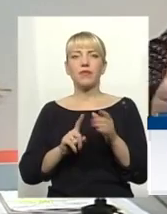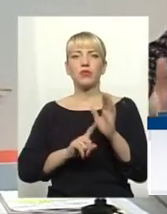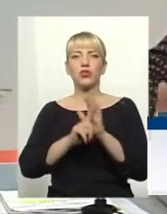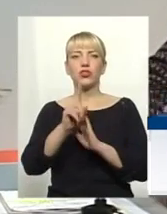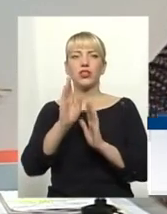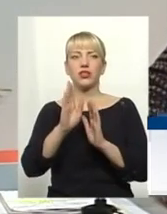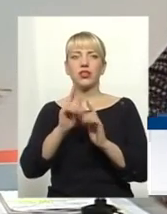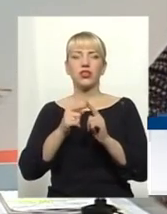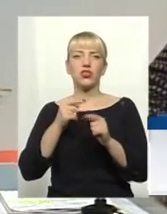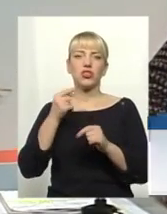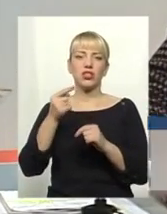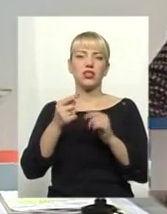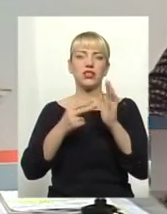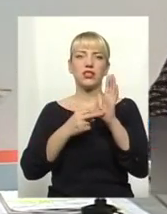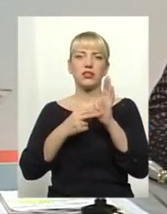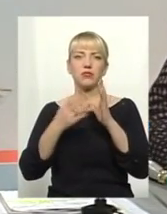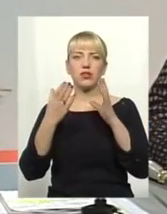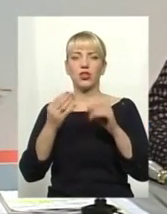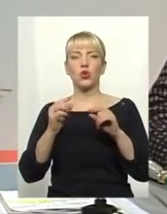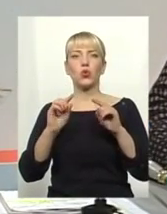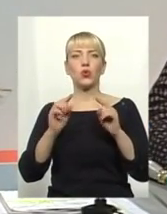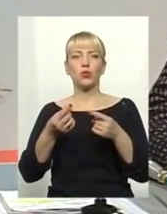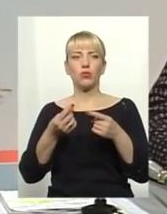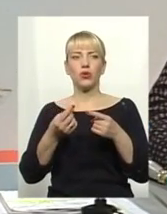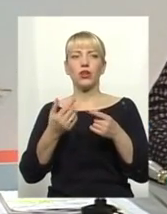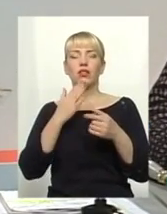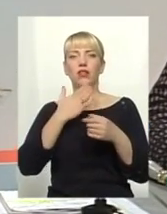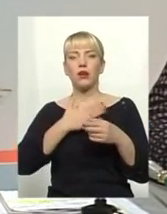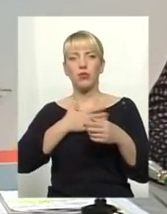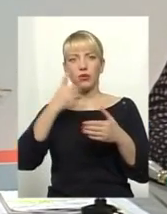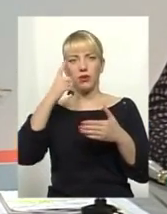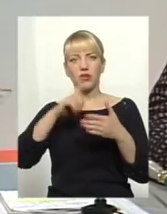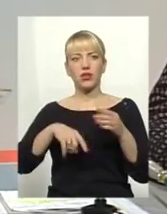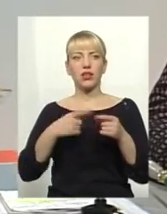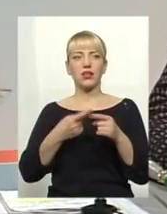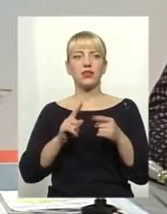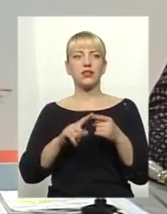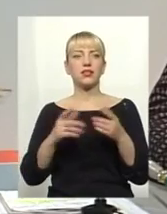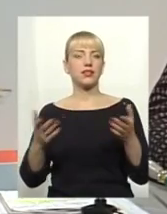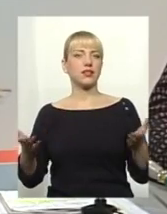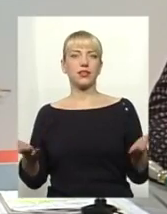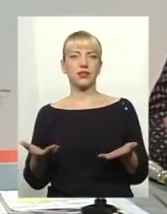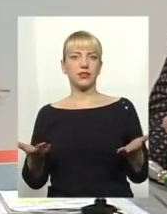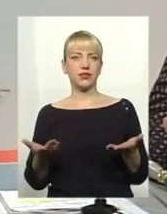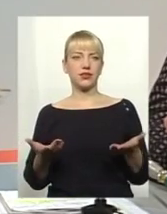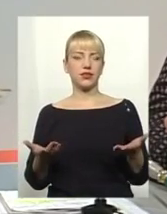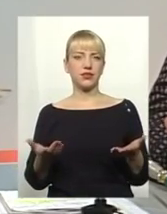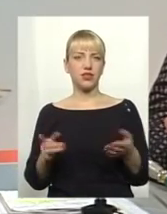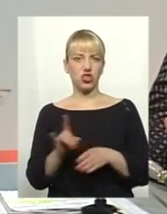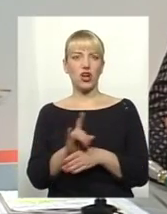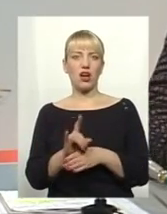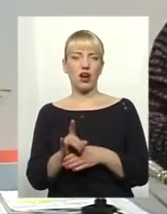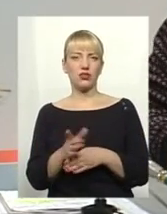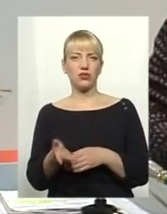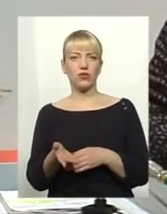лише через 7 днів. Тому, на моє переконання, це якесь шахрайство.